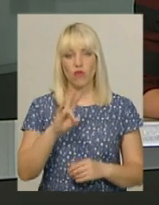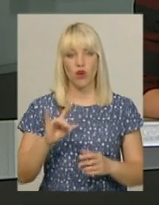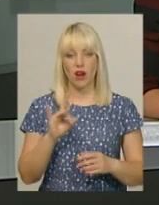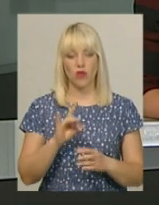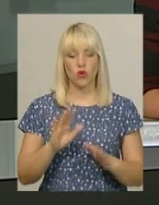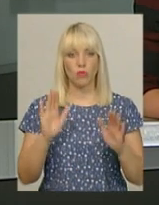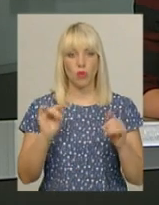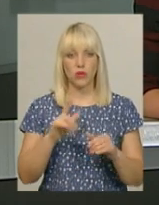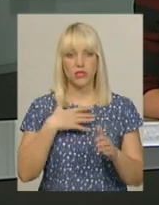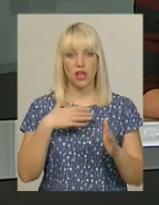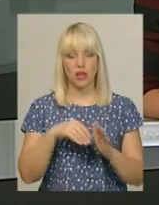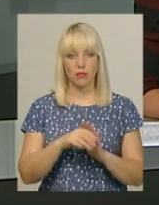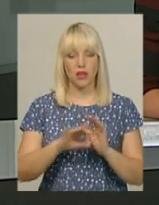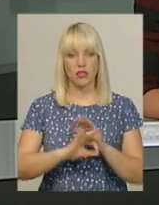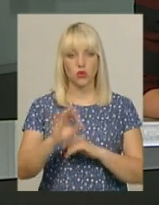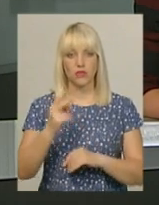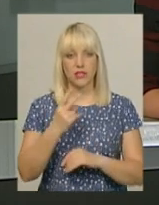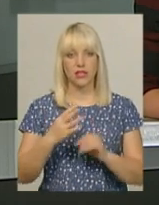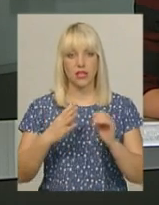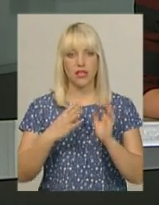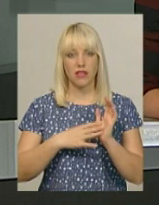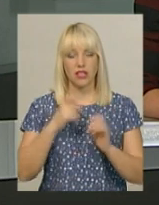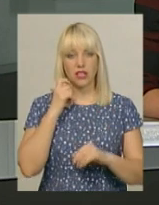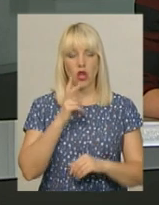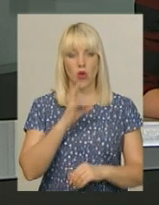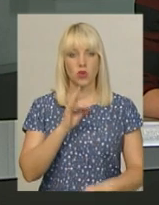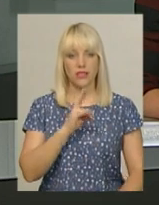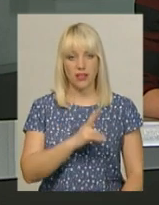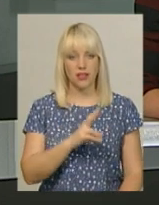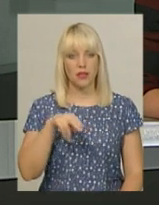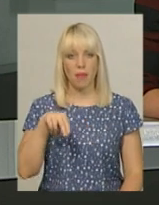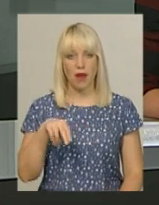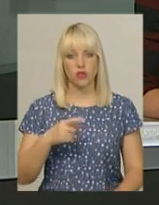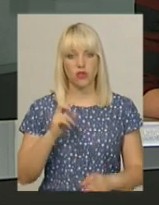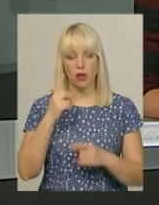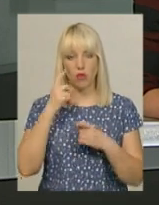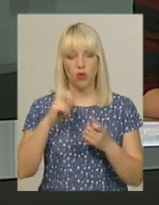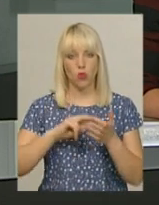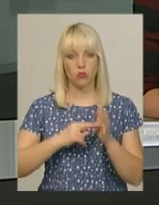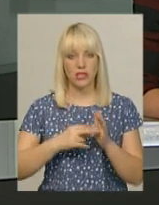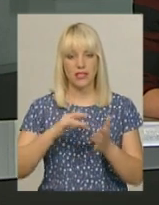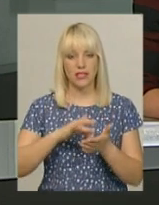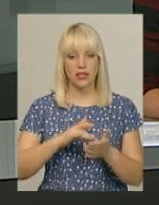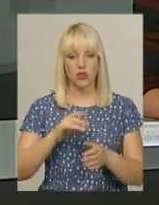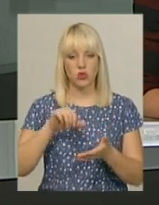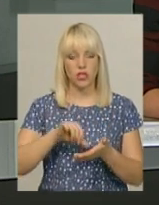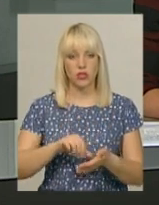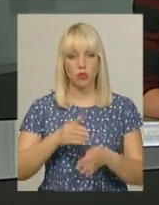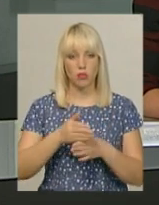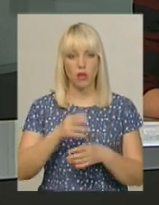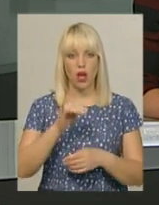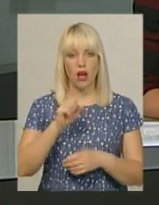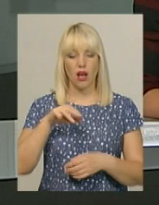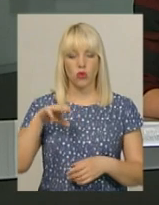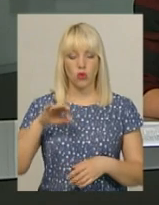із загиблим на Сході 25-річним Костянтином Паршенко. Як повідомила координатор Центру допомоги учасникам АТО Наталія Дзекар,